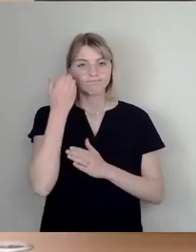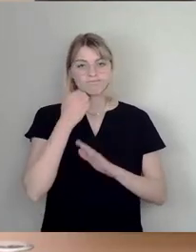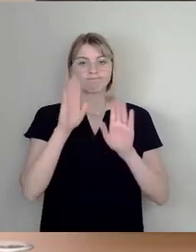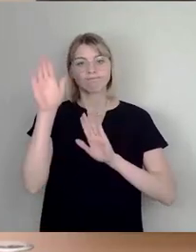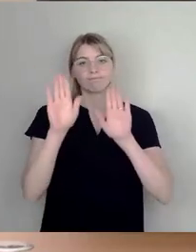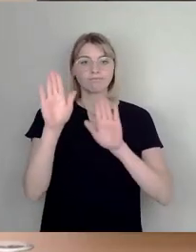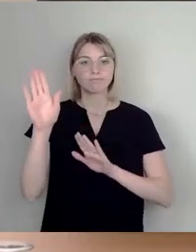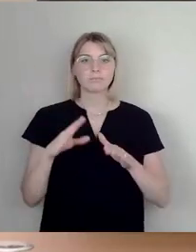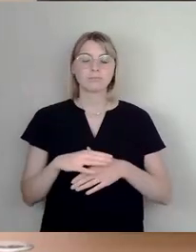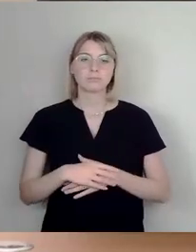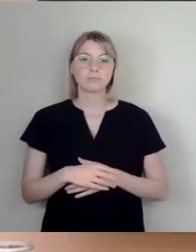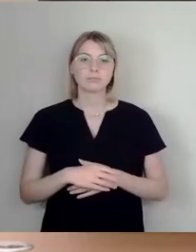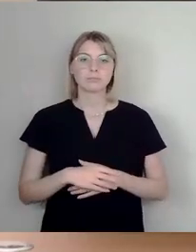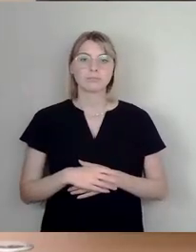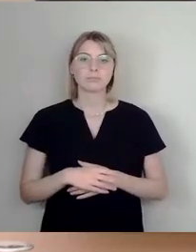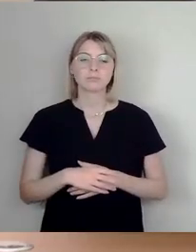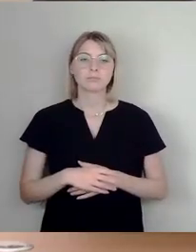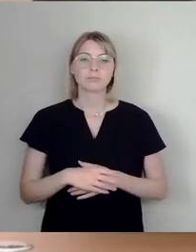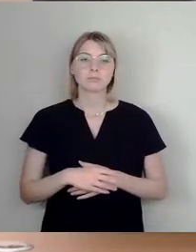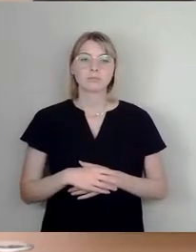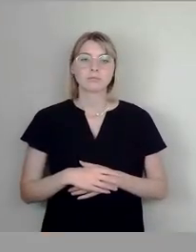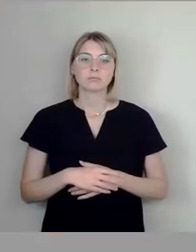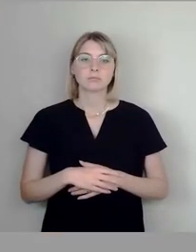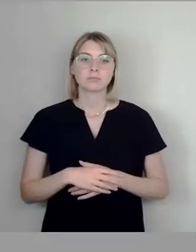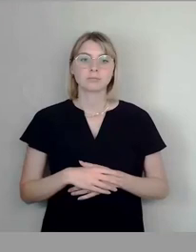hier zustimmen kann, den bitte ich um das Stimmzeichen.